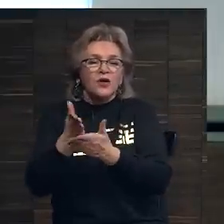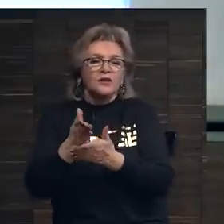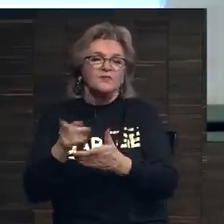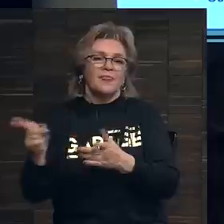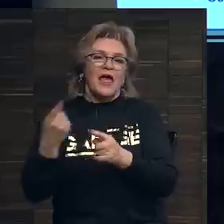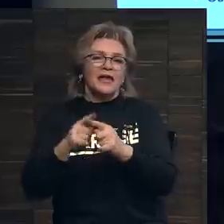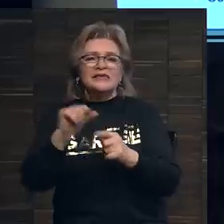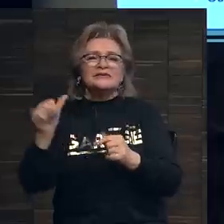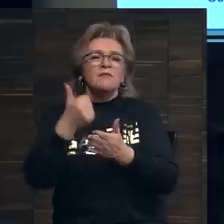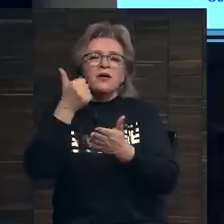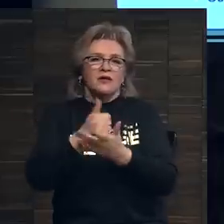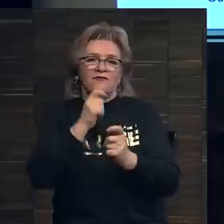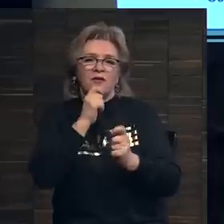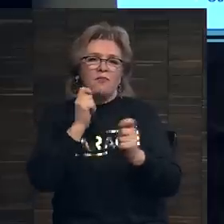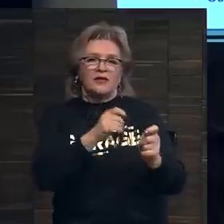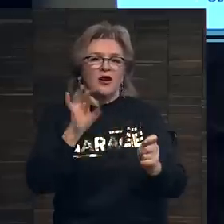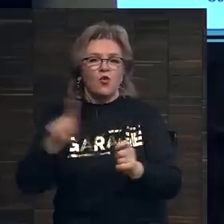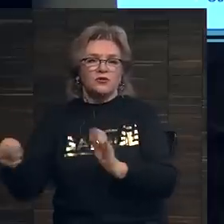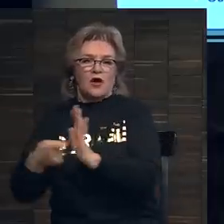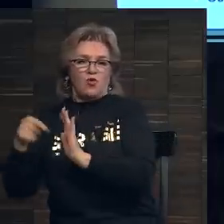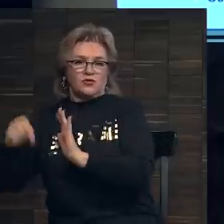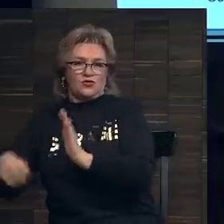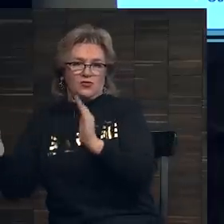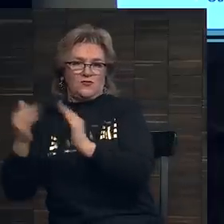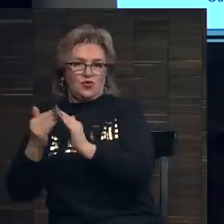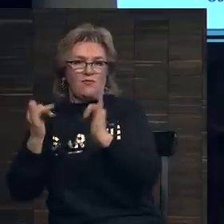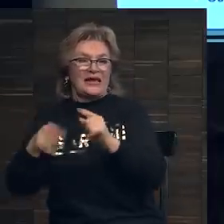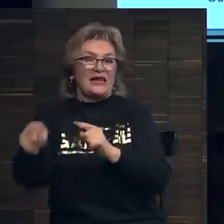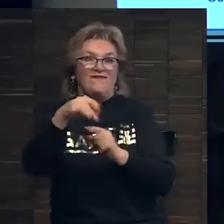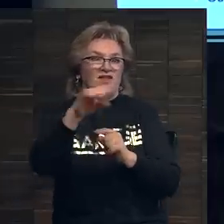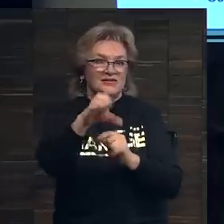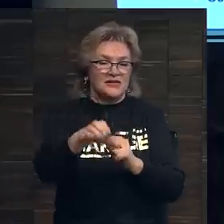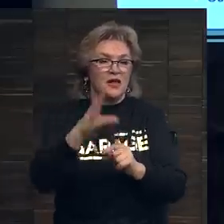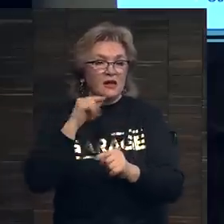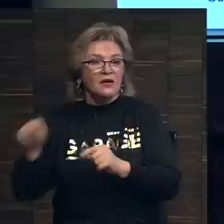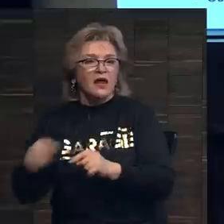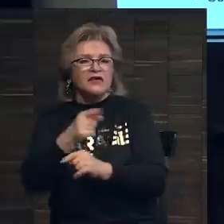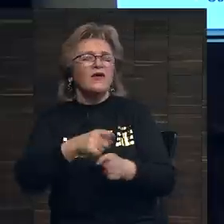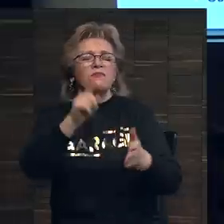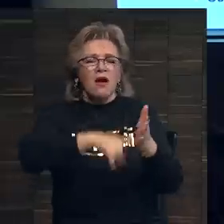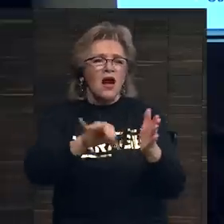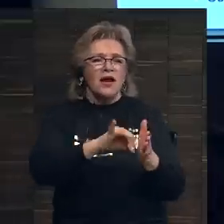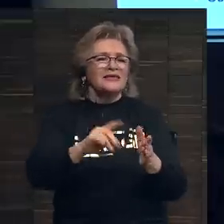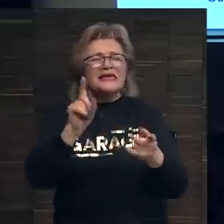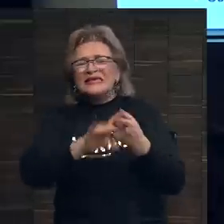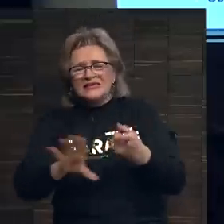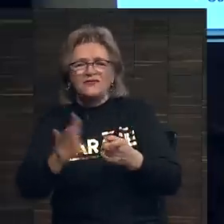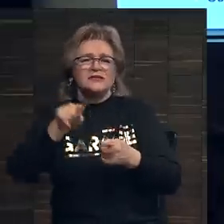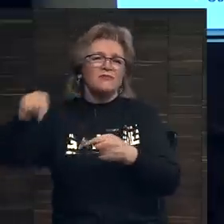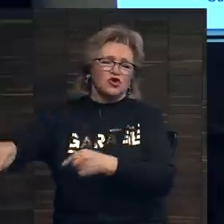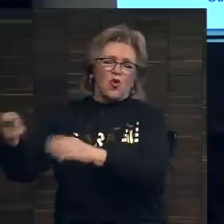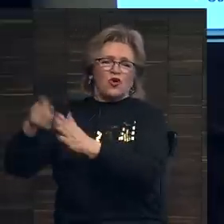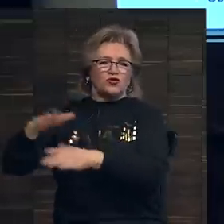это самый главный подарок от аукционного дома для вас, когда они вам гарантируют, независимо от того, что будет на